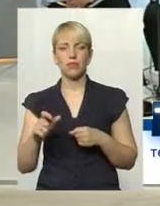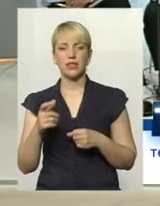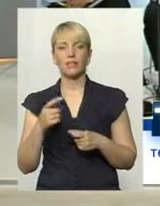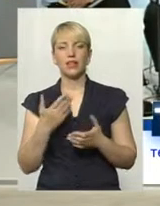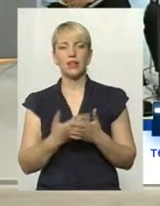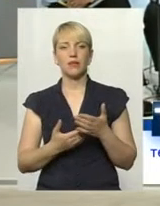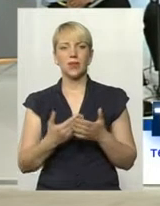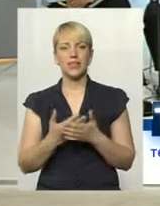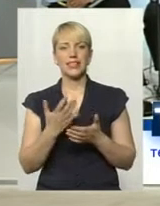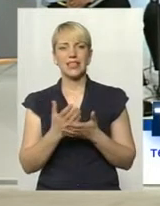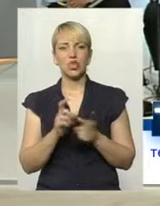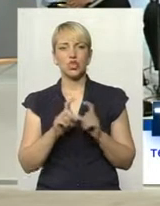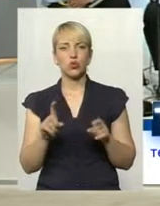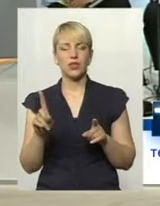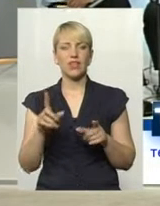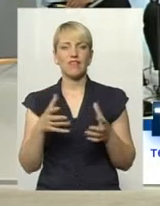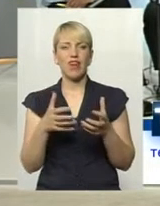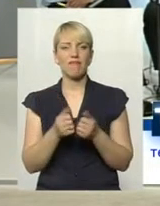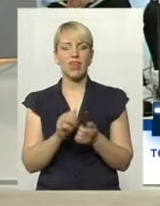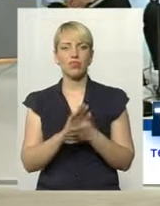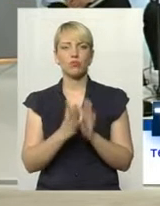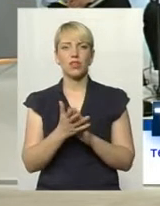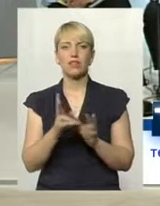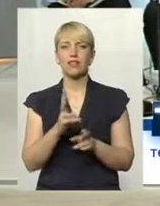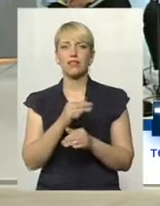школи є в аварійному стані, які не працюють.